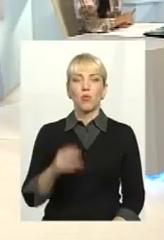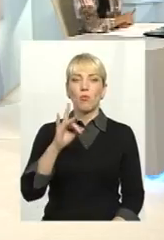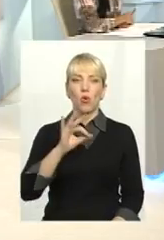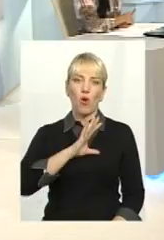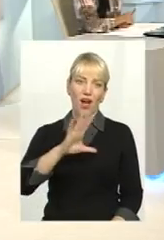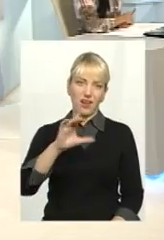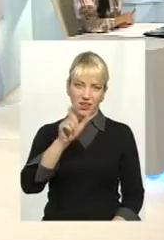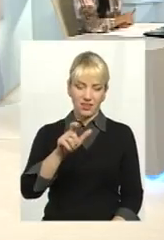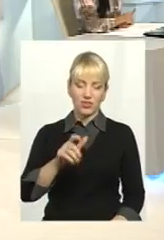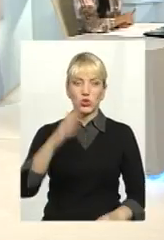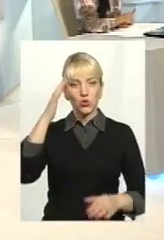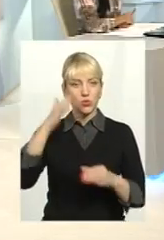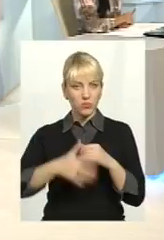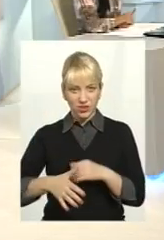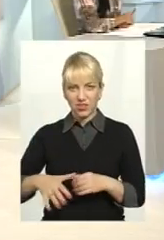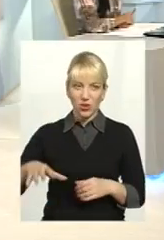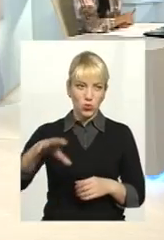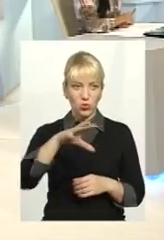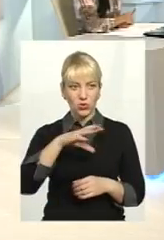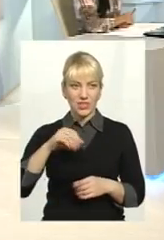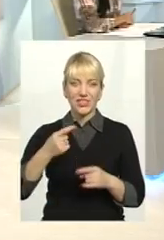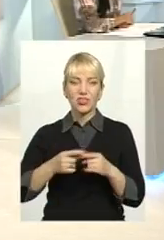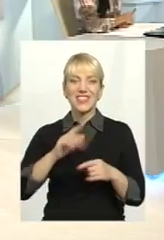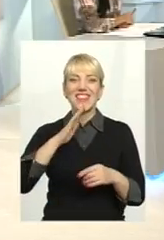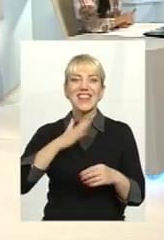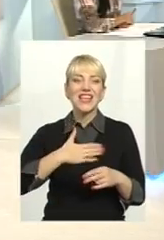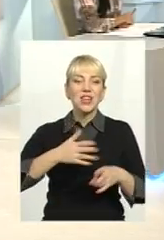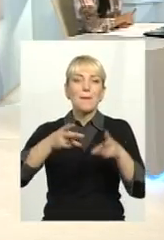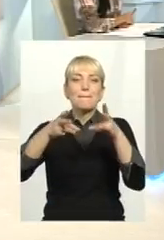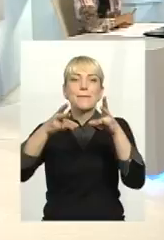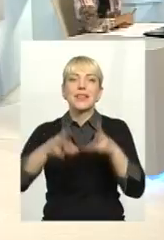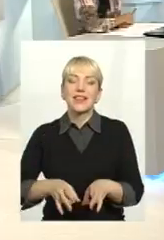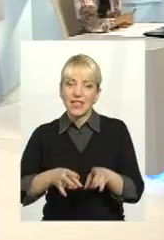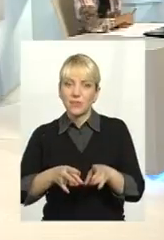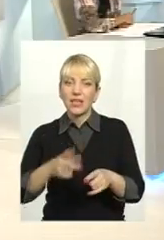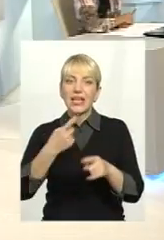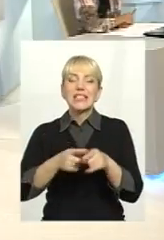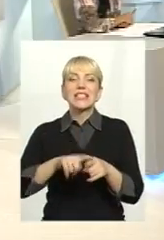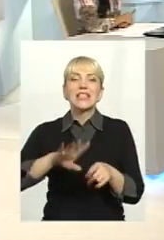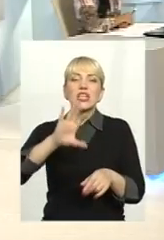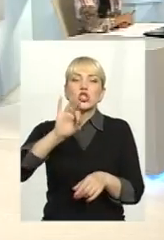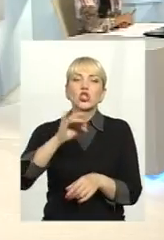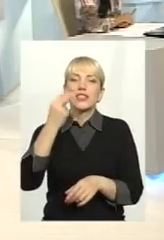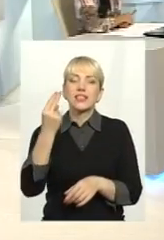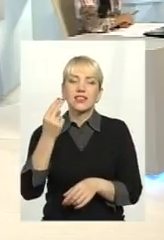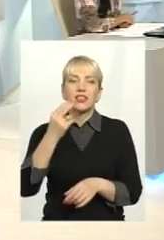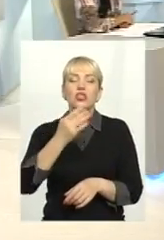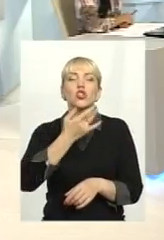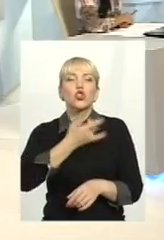Зрозумійте, будь ласка, усі. От це наша біда, це наша з радянського минулого